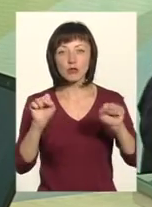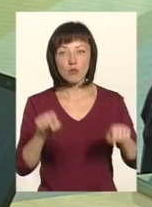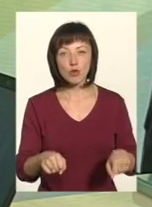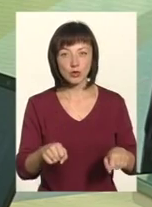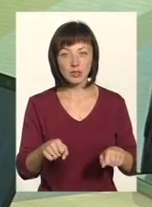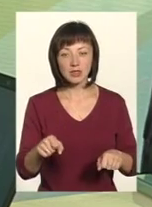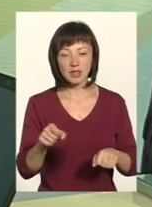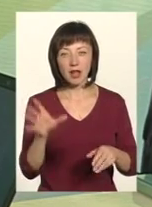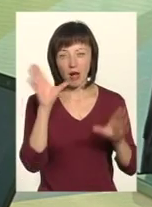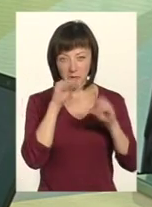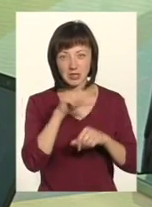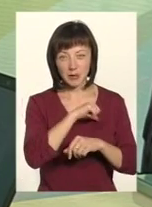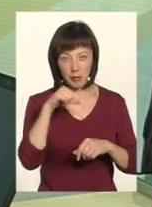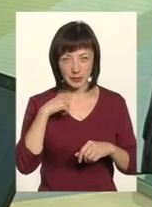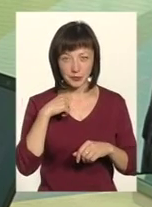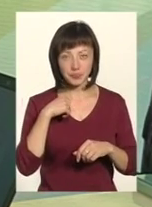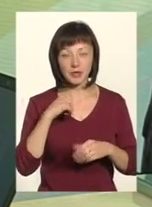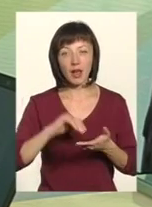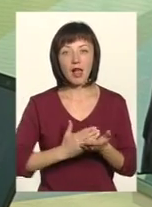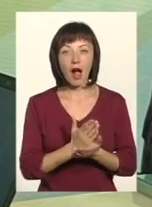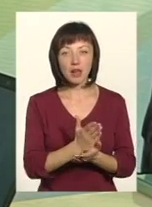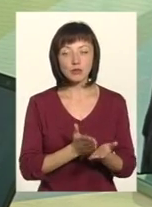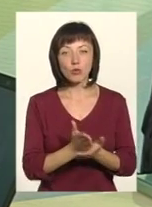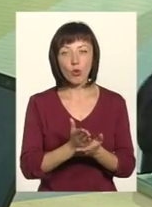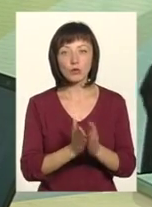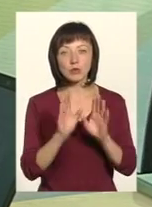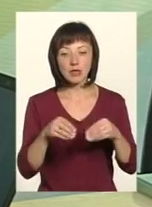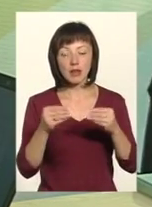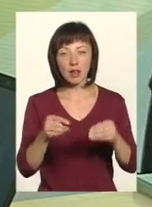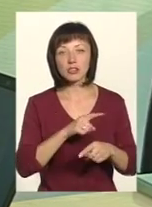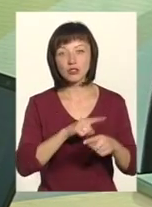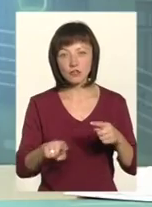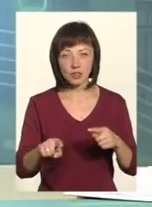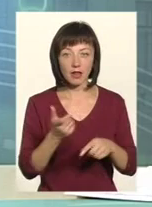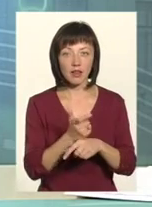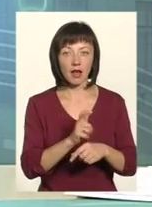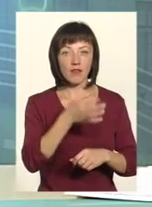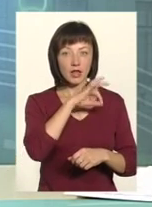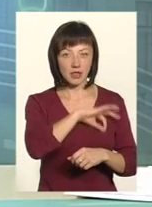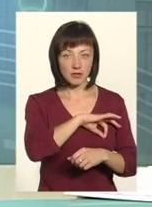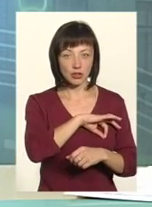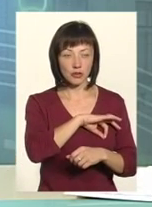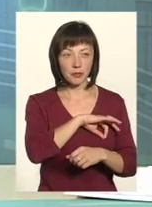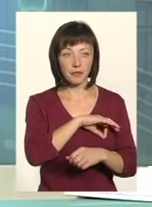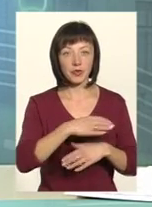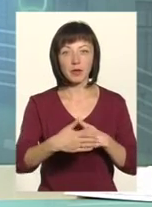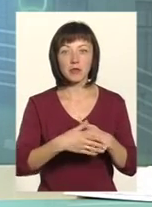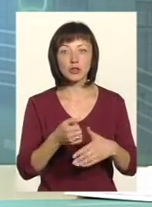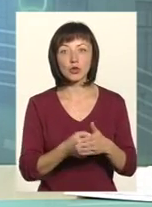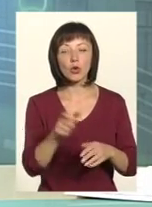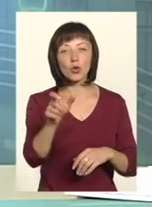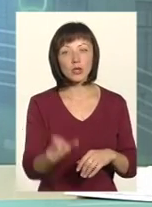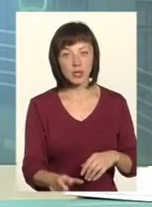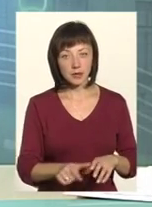справитися самостійно і деякість послуги буде надана найшвидше і найефективніше, тобто наближена до людини.